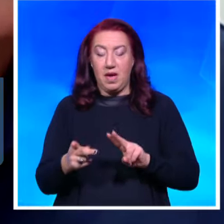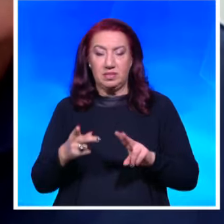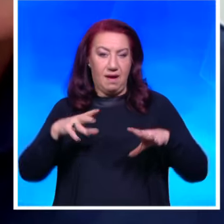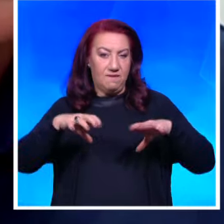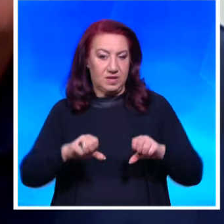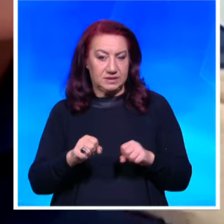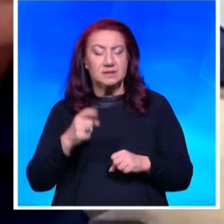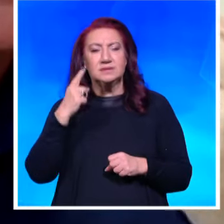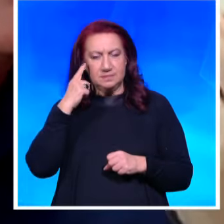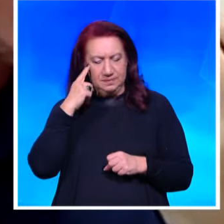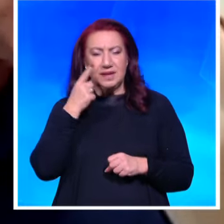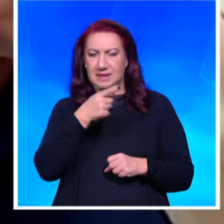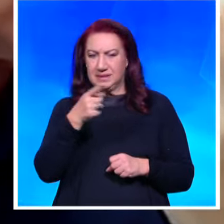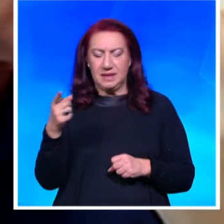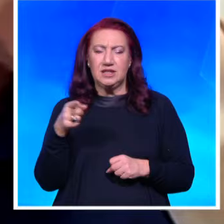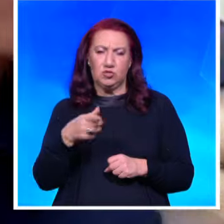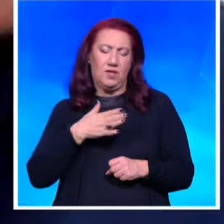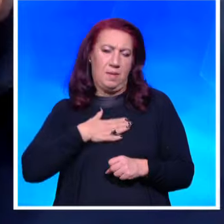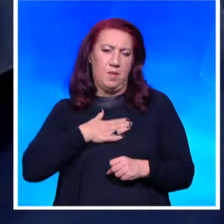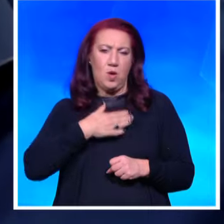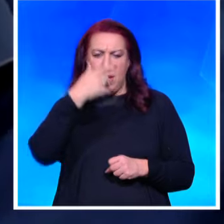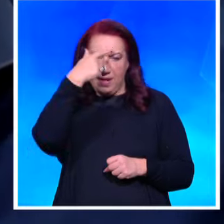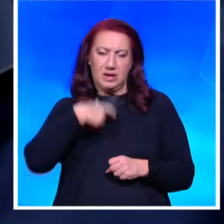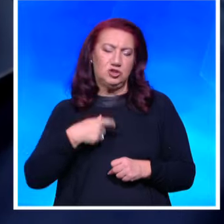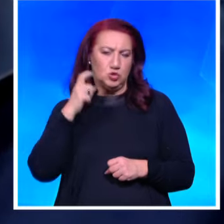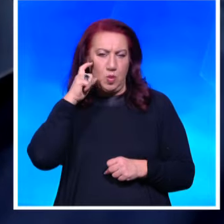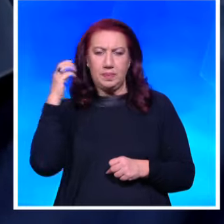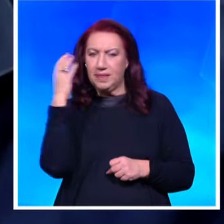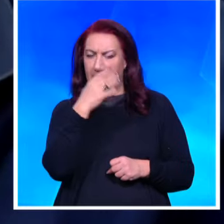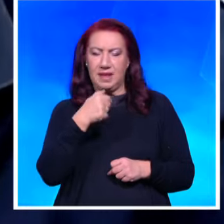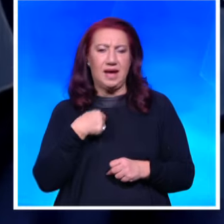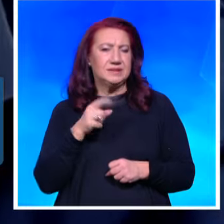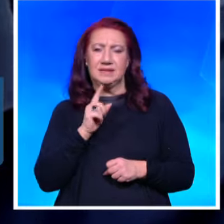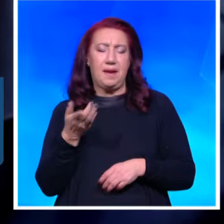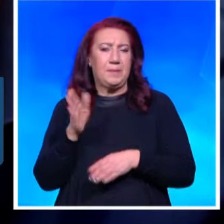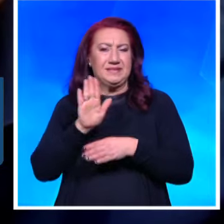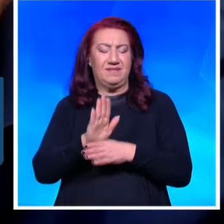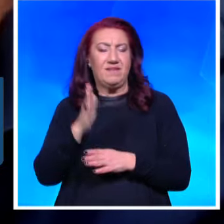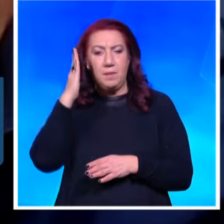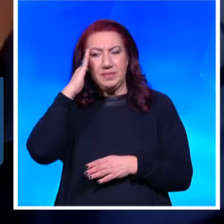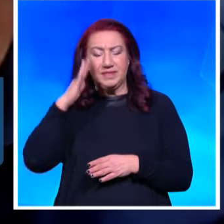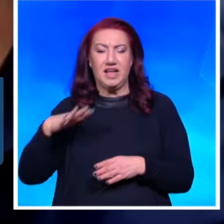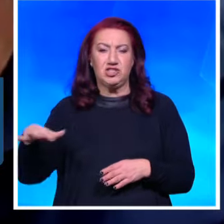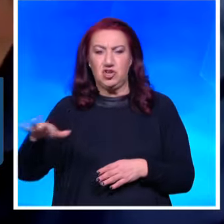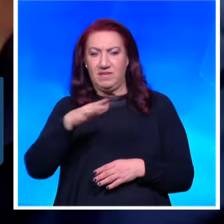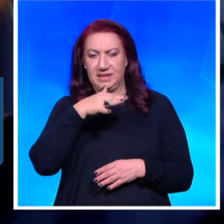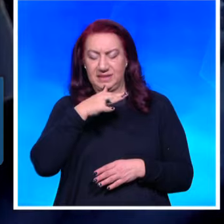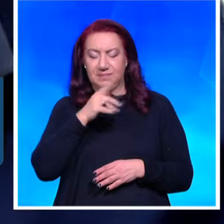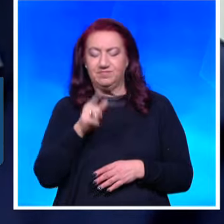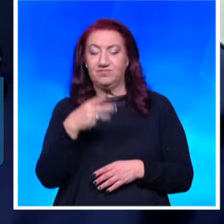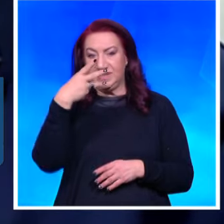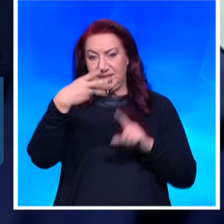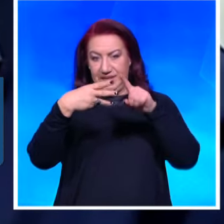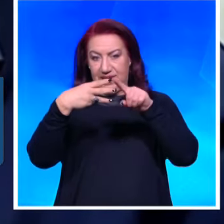Знаете ли, това е мое лично мнение. Аз не представлявам сега държавата Израел, но мога да кажа три важни промени. Нормализиране на